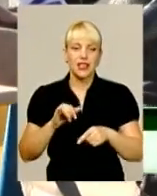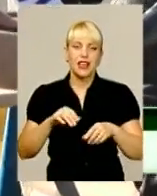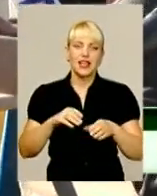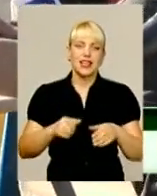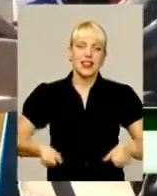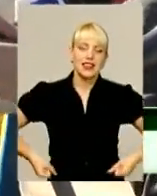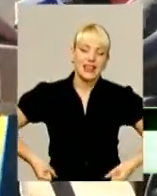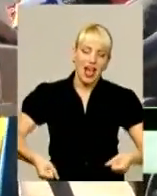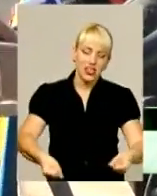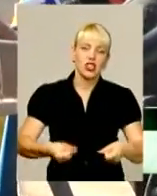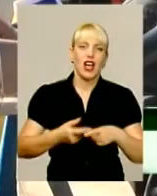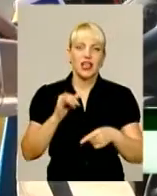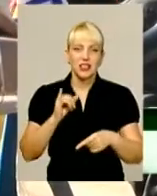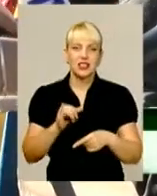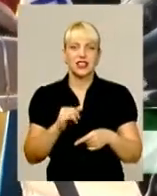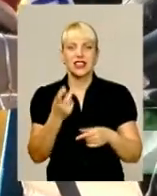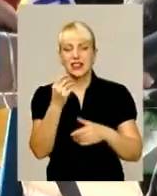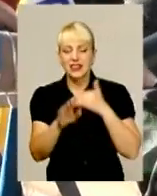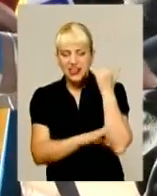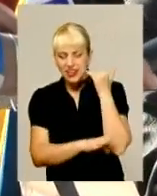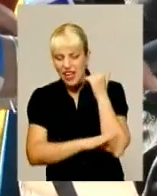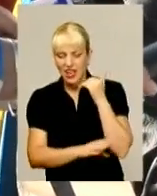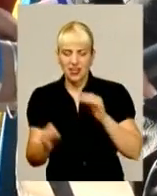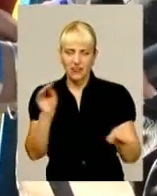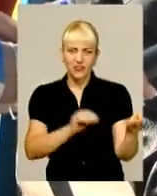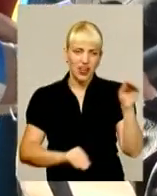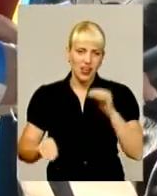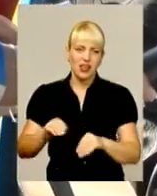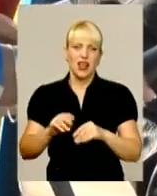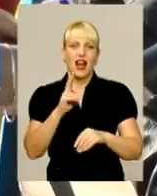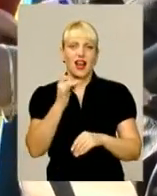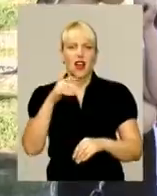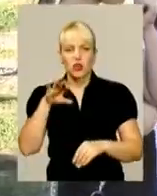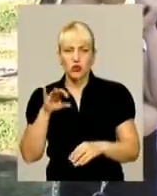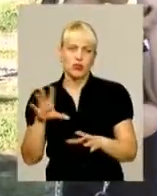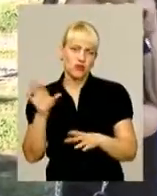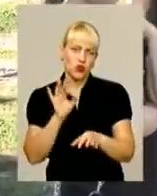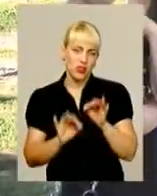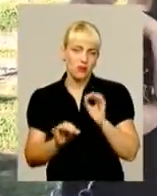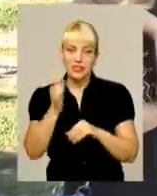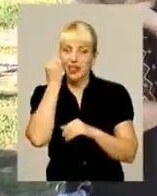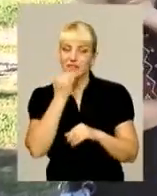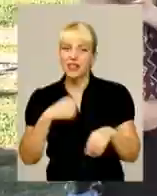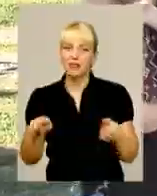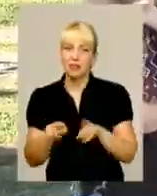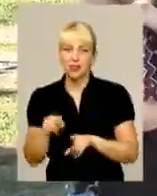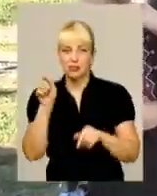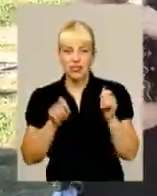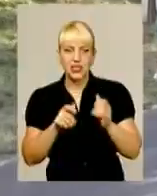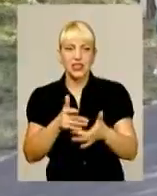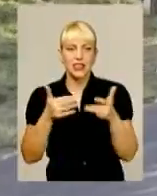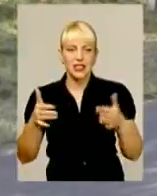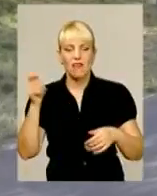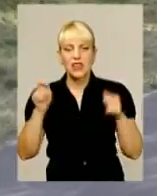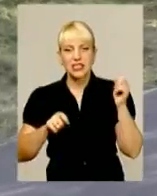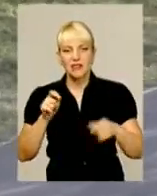Трошки дерева на новій почті з обріштовки, трошки з делівері картона взяли, ну і все нормально. Саме завдяки таким з'їздам та різноманітним